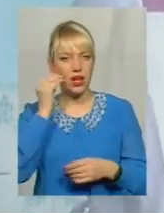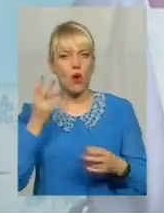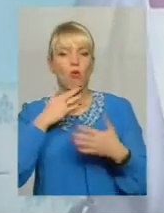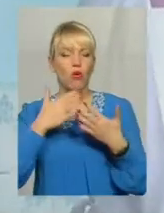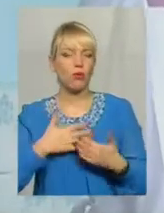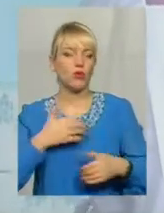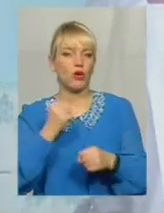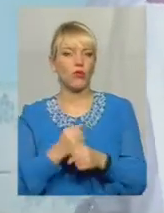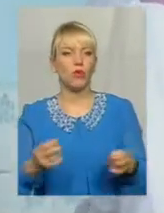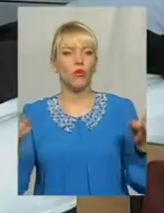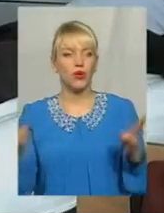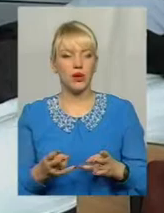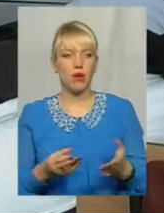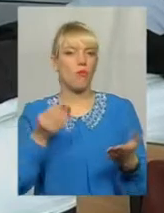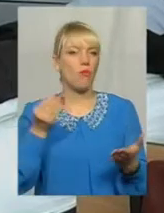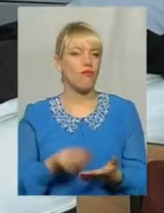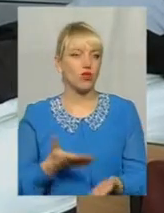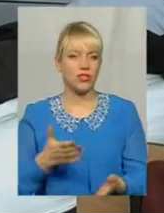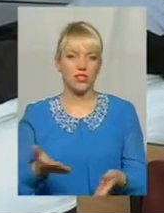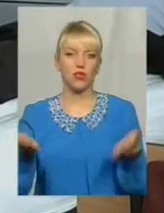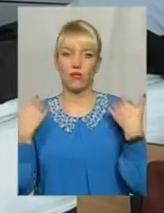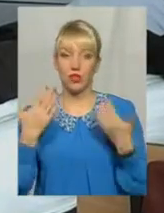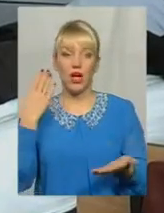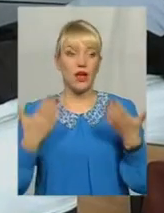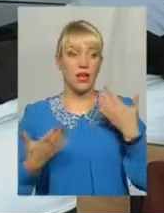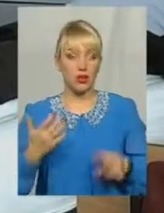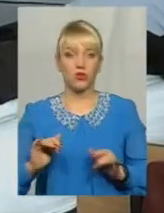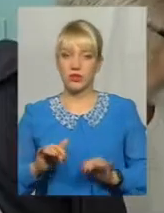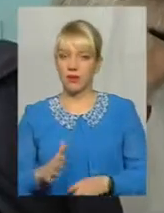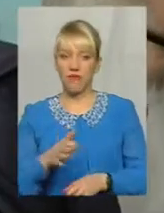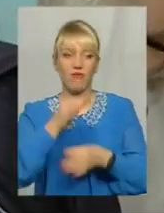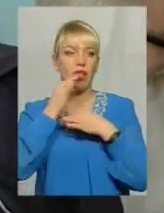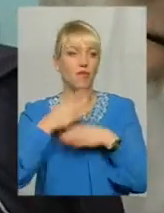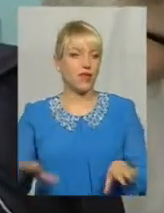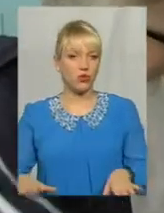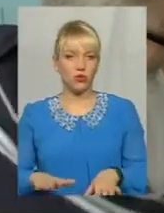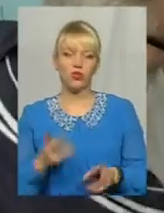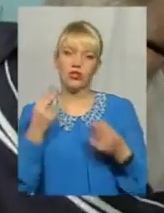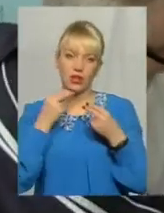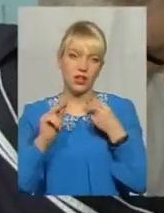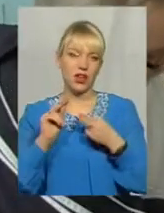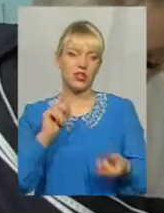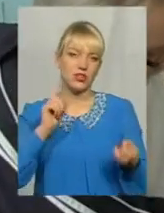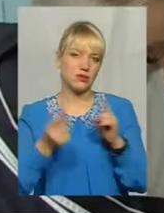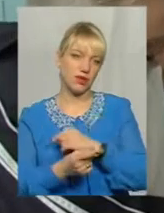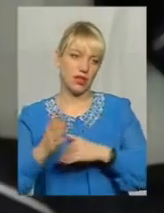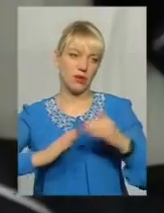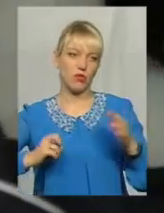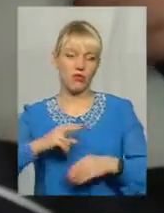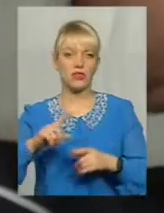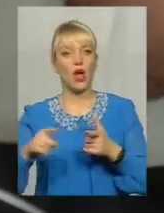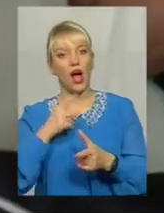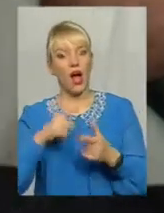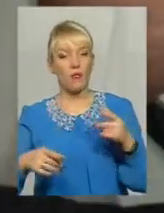потребує повноцінного відпочинку Якщо ж справа вам не до душі, краще змінити професію або колектив